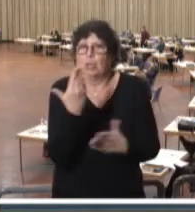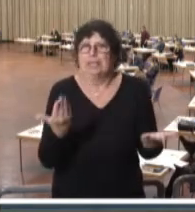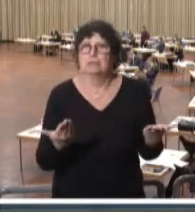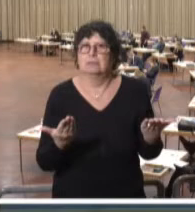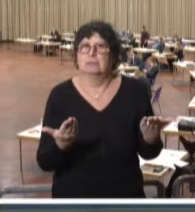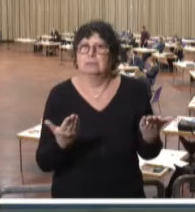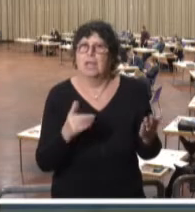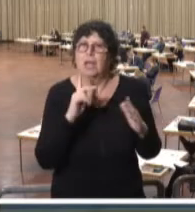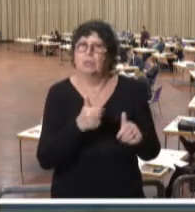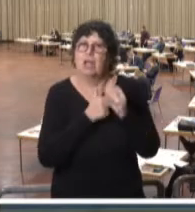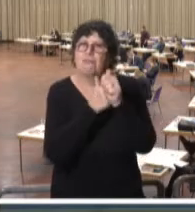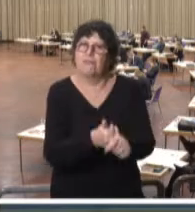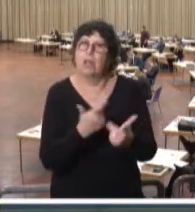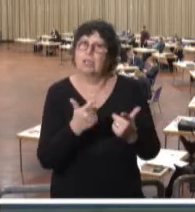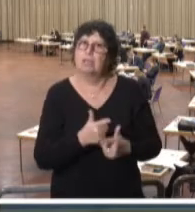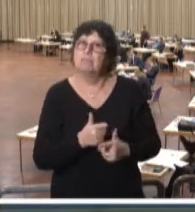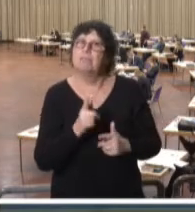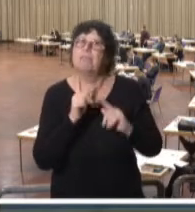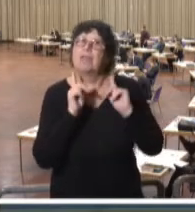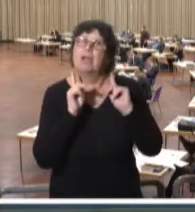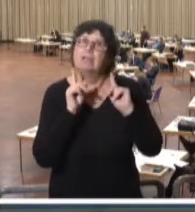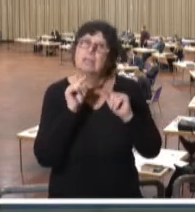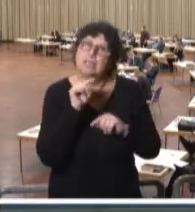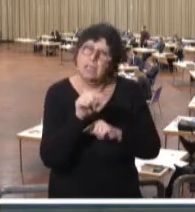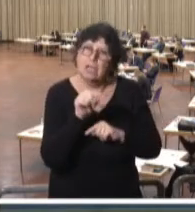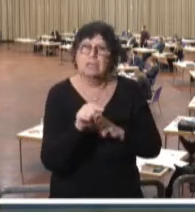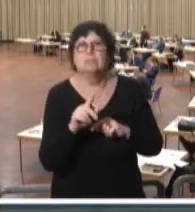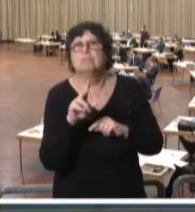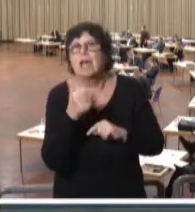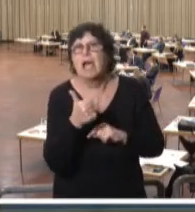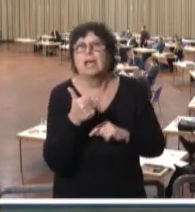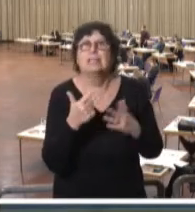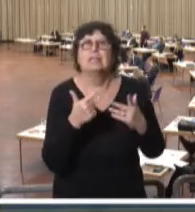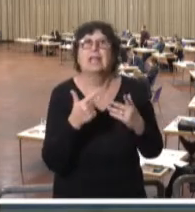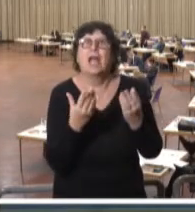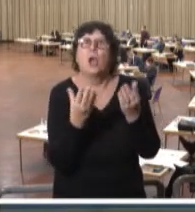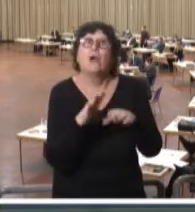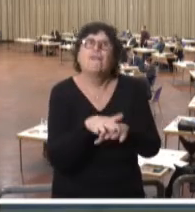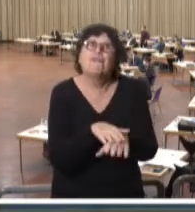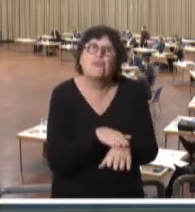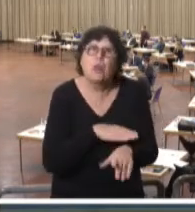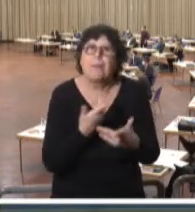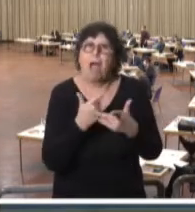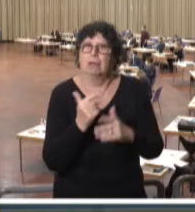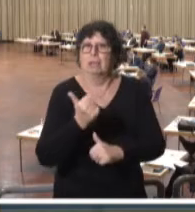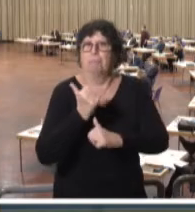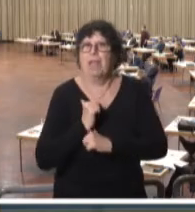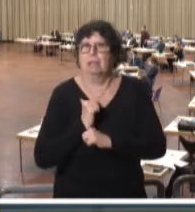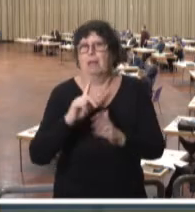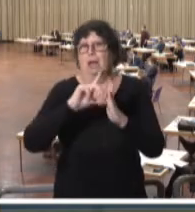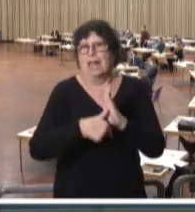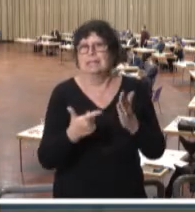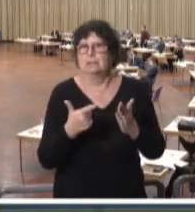die Folgerung daraus wäre, dass man einen, sagen wir mal, mindestens fühlbaren Beitrag dazu